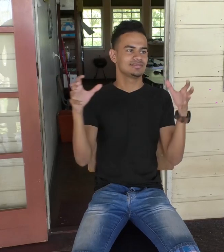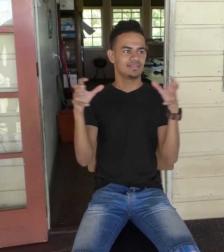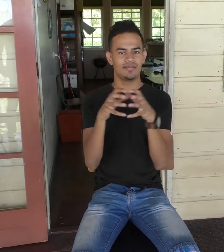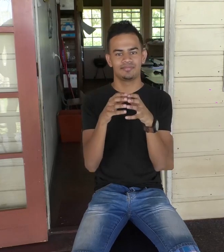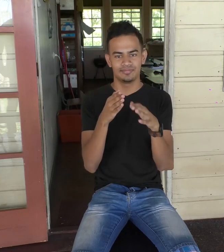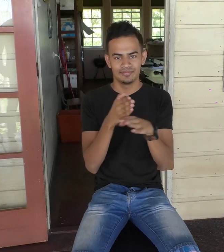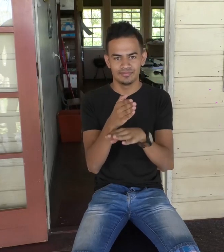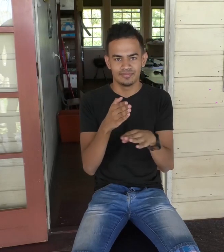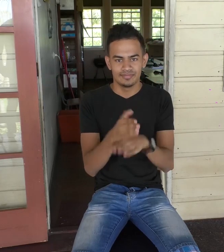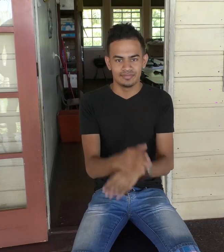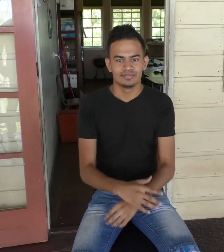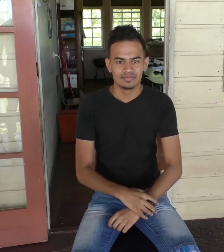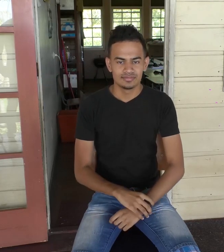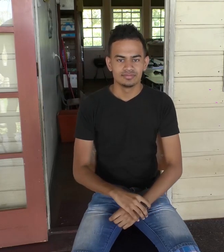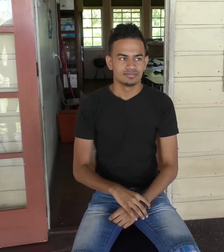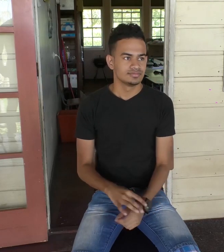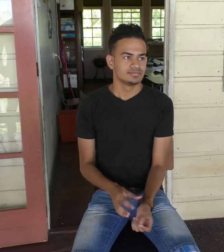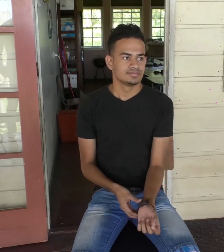communicatie zeer belangrijk.